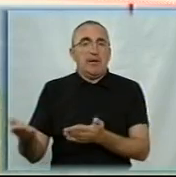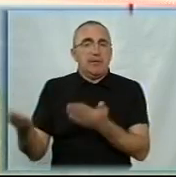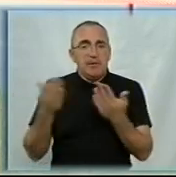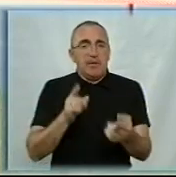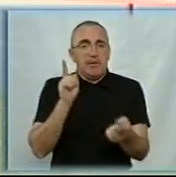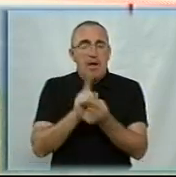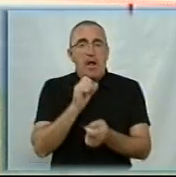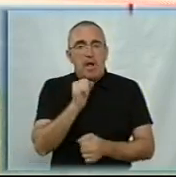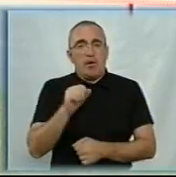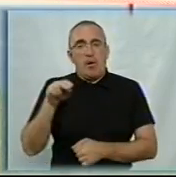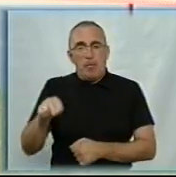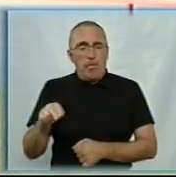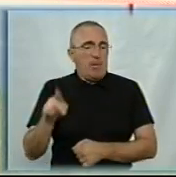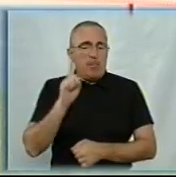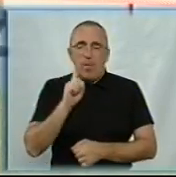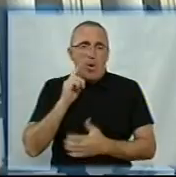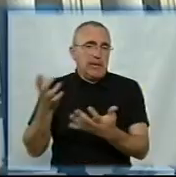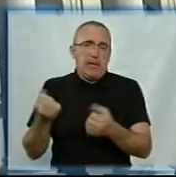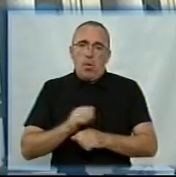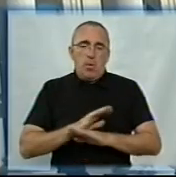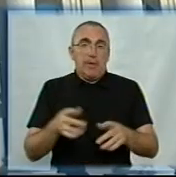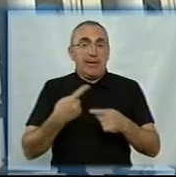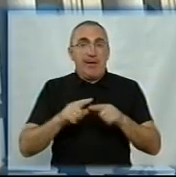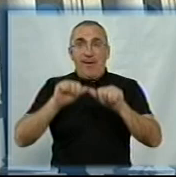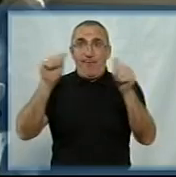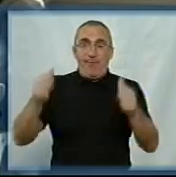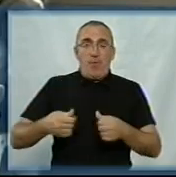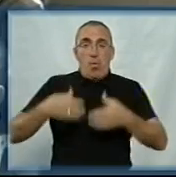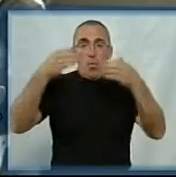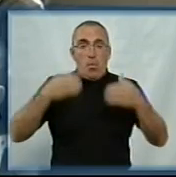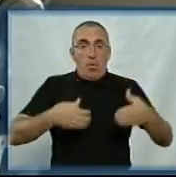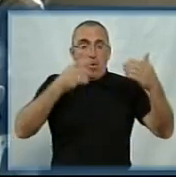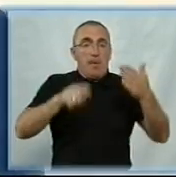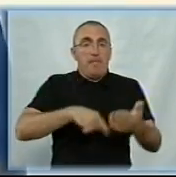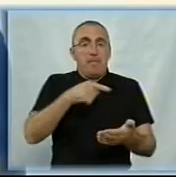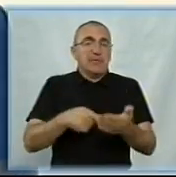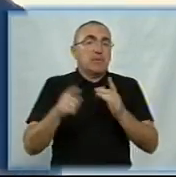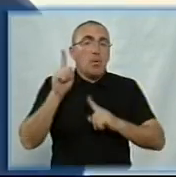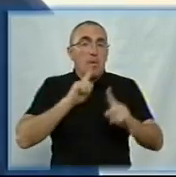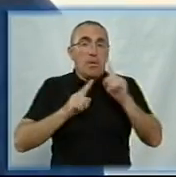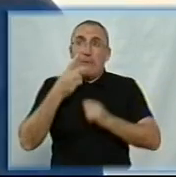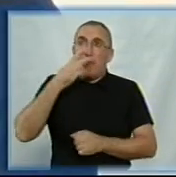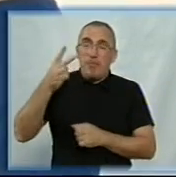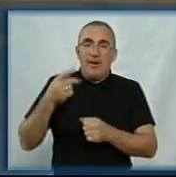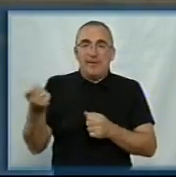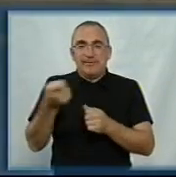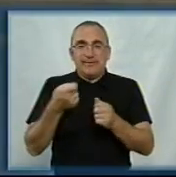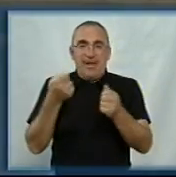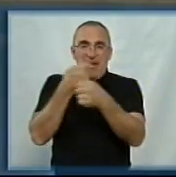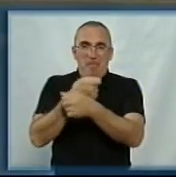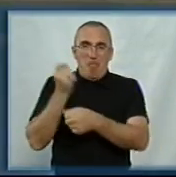зустріч з Андрієм Павловичем також ми ще не отримали. Такий вигляд мають колони будівлі міської ради. Ми бачимо серпи з молотами,